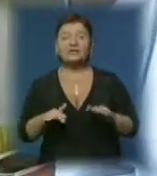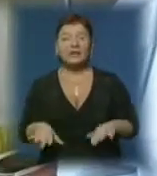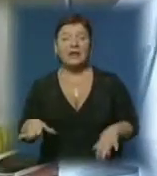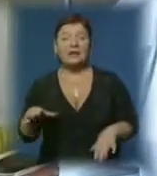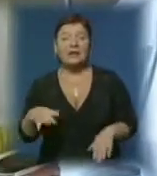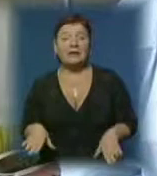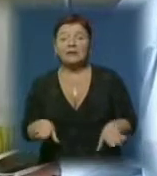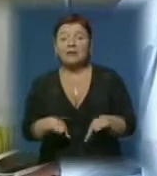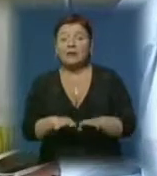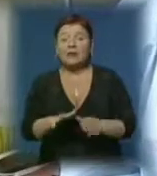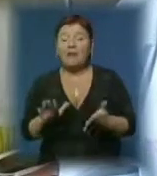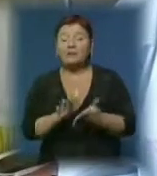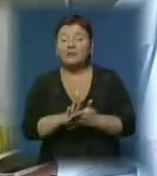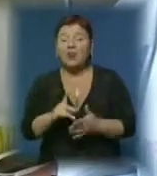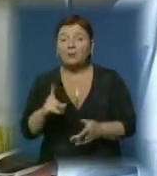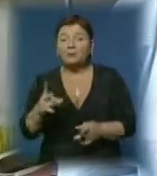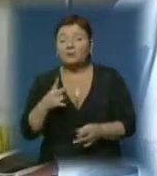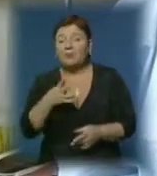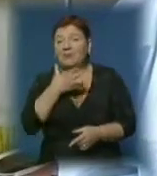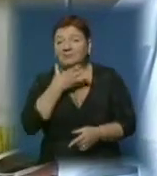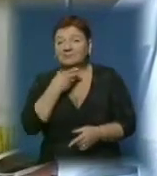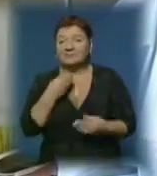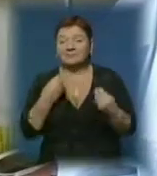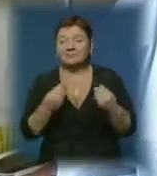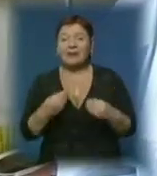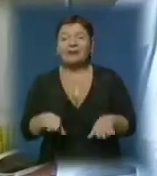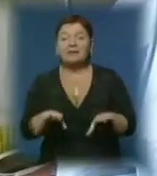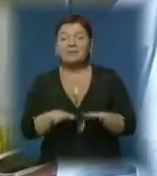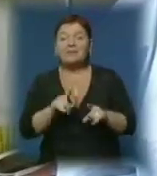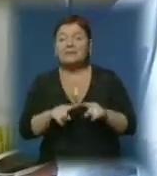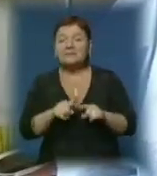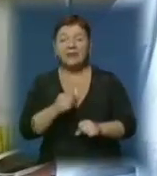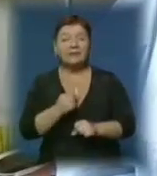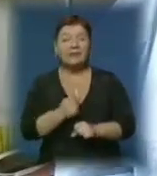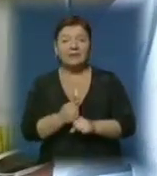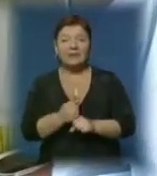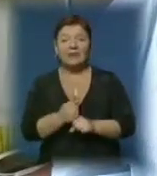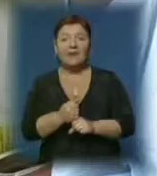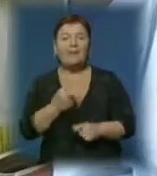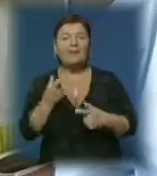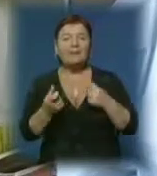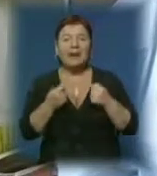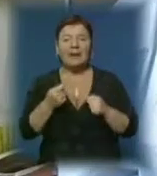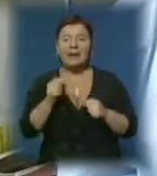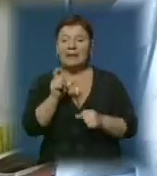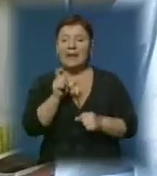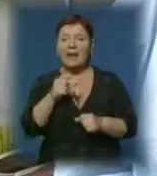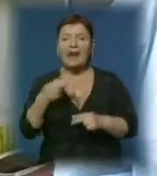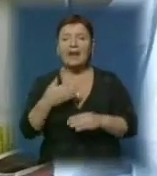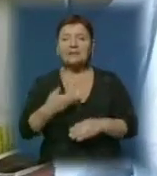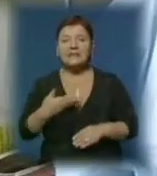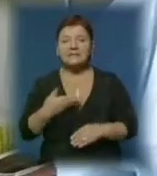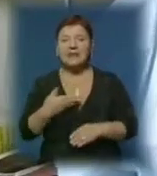відшліфовані, що можна було любуватися цими операціями. Настільки вони все це швидко робили. Мінімальні розрізи, мінімальна